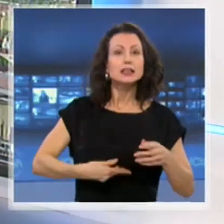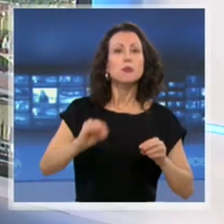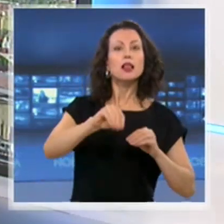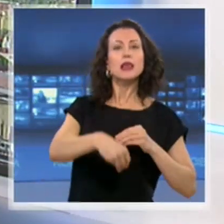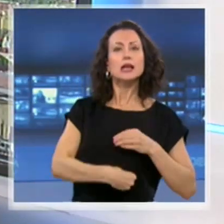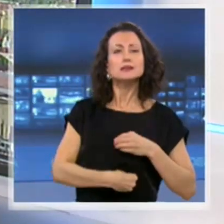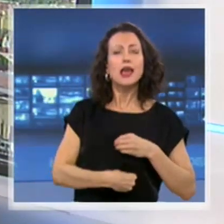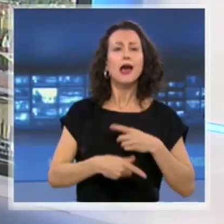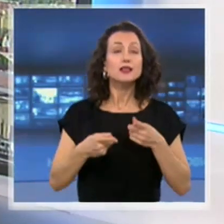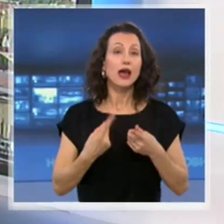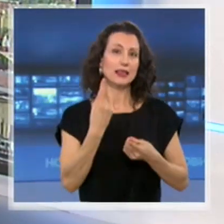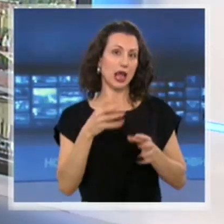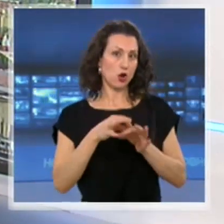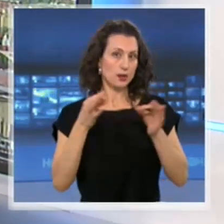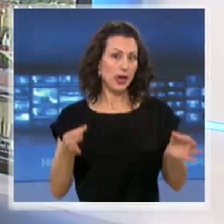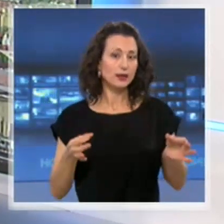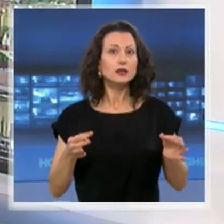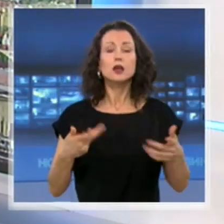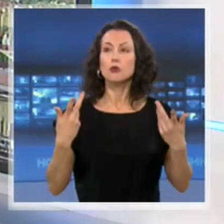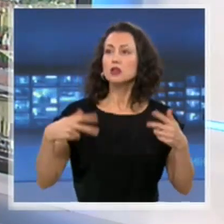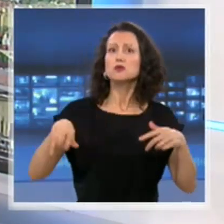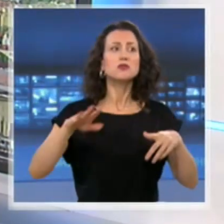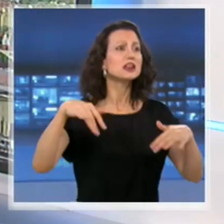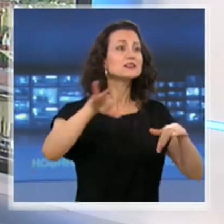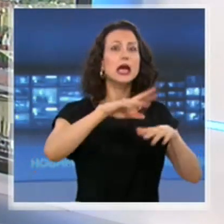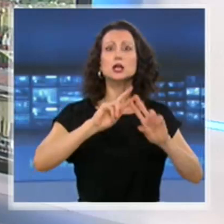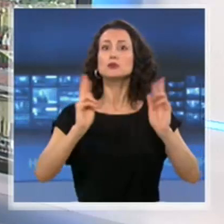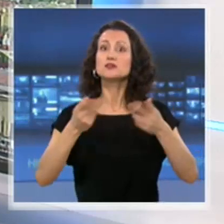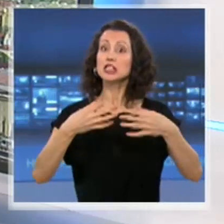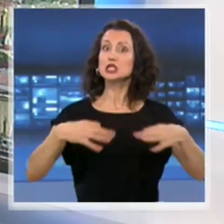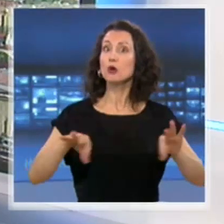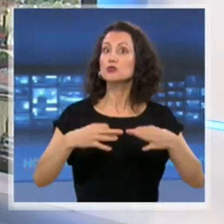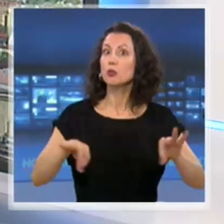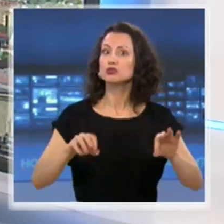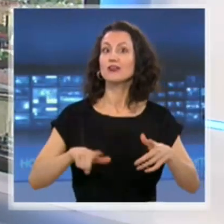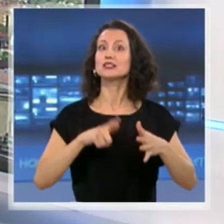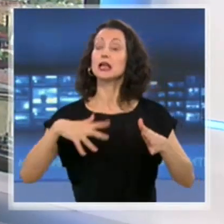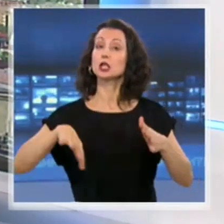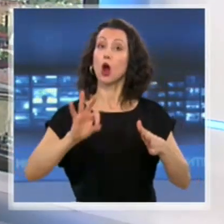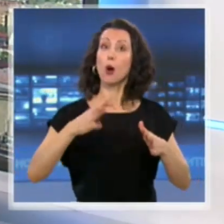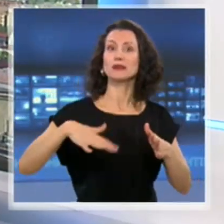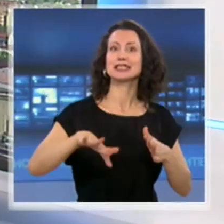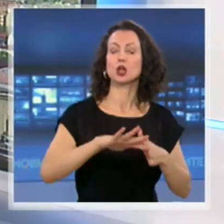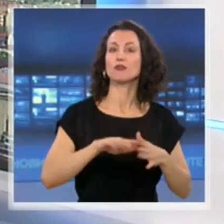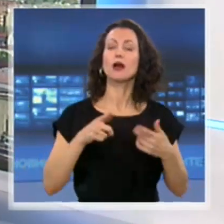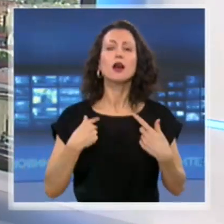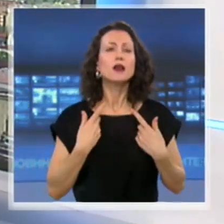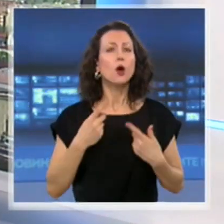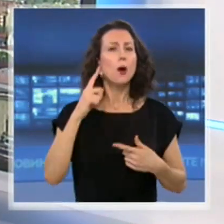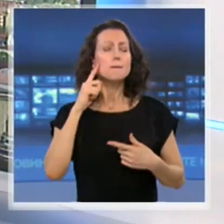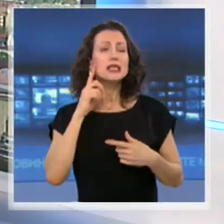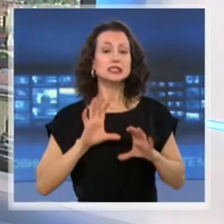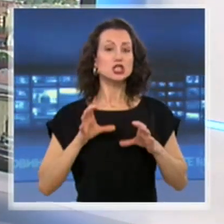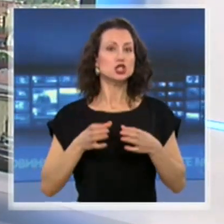операции. Това е една от мерките, които се разхлабват в извънредната обстановка. Каква е позицията на щаба и защо правим още една крачка към